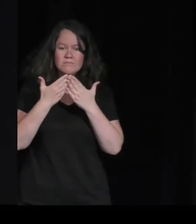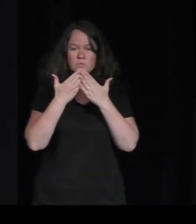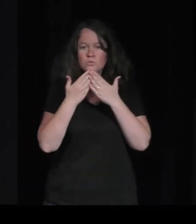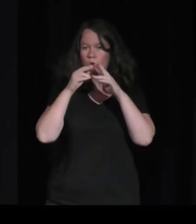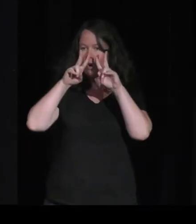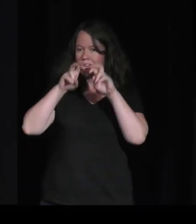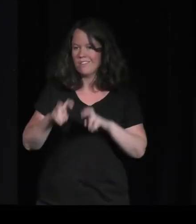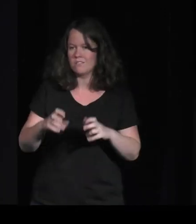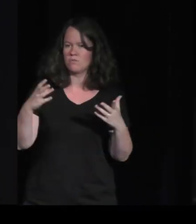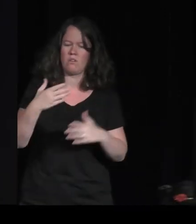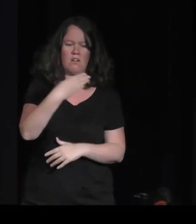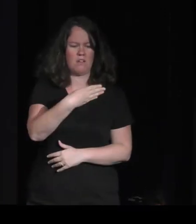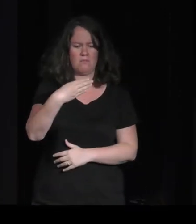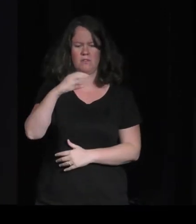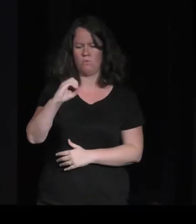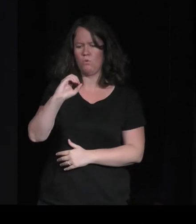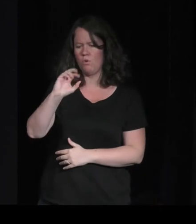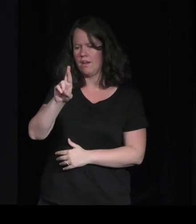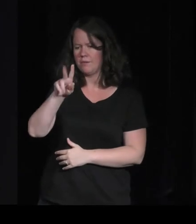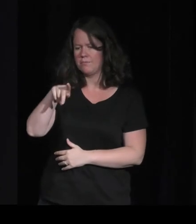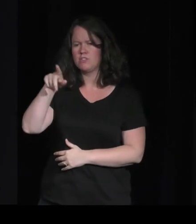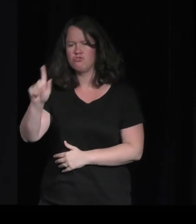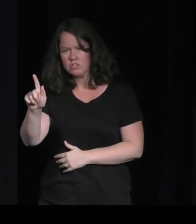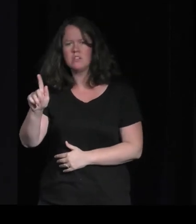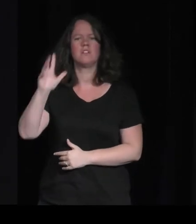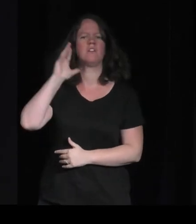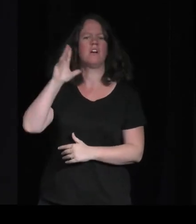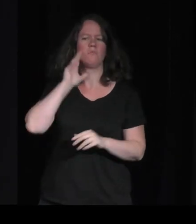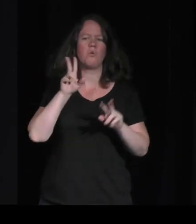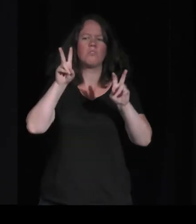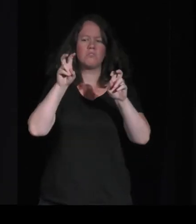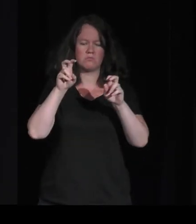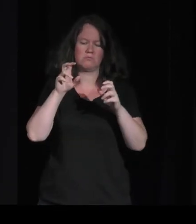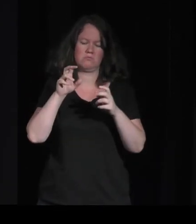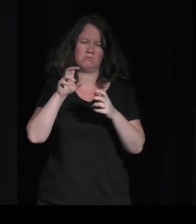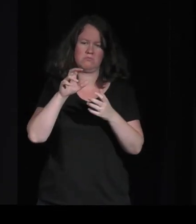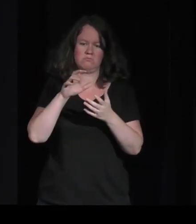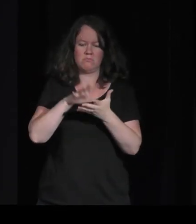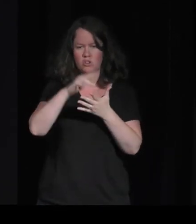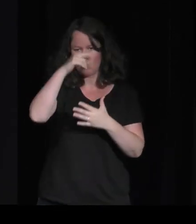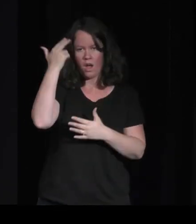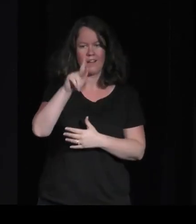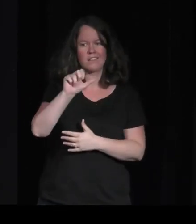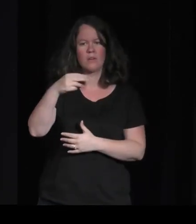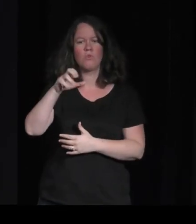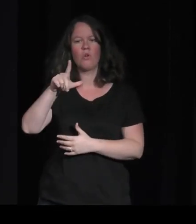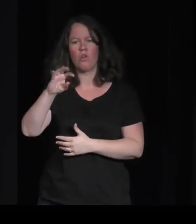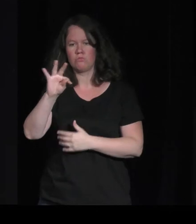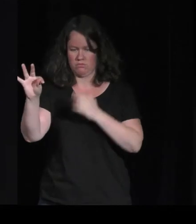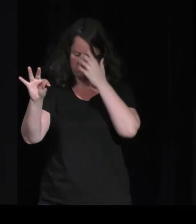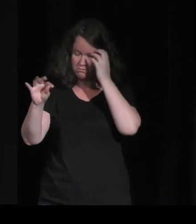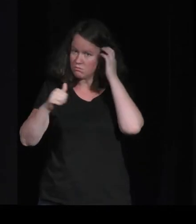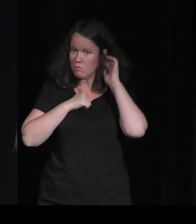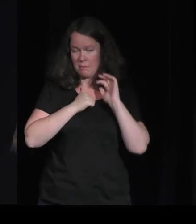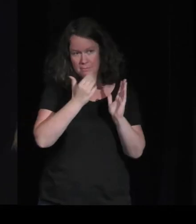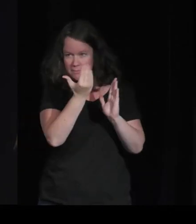'était Dark Age of Kaamelott et puis un autre jeu qui est plus connu quand même, qui était World of Warcraft. Et donc je faisais des enquêtes sur qui sont les joueurs et puis